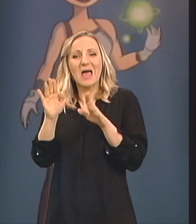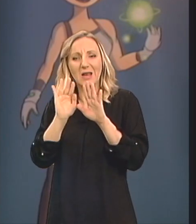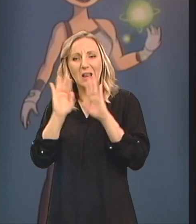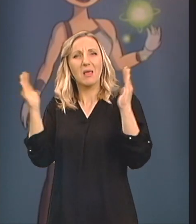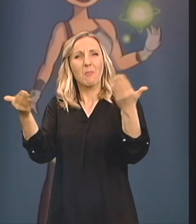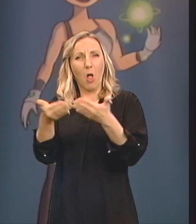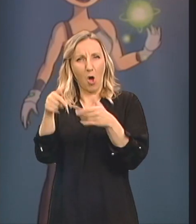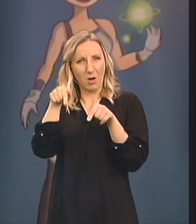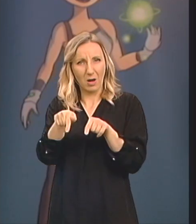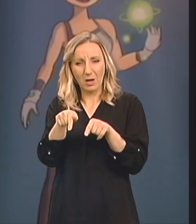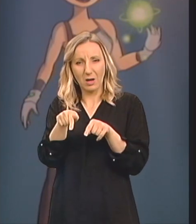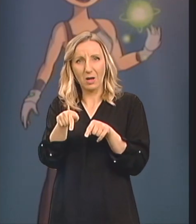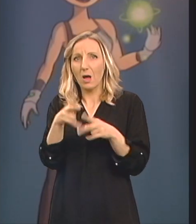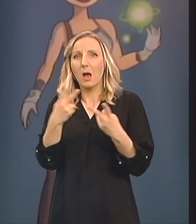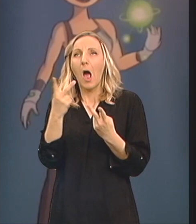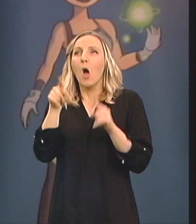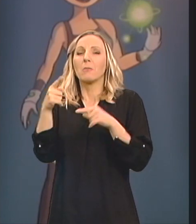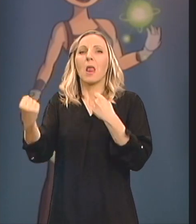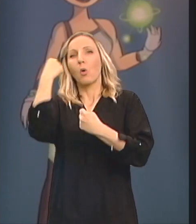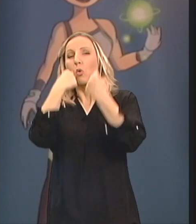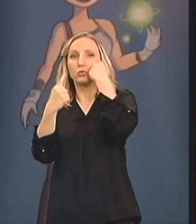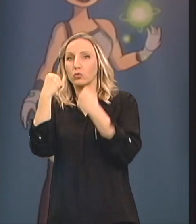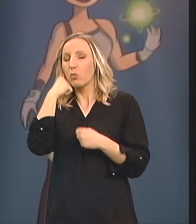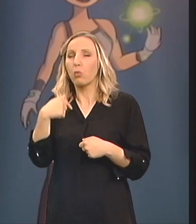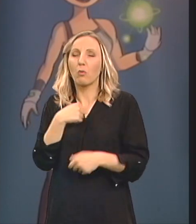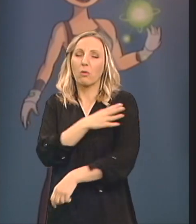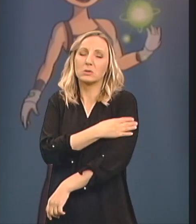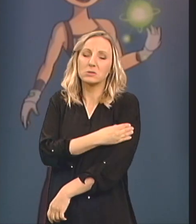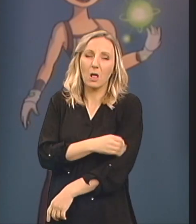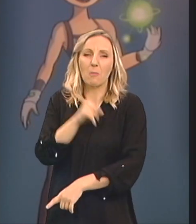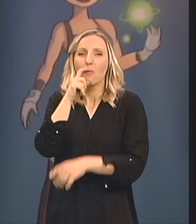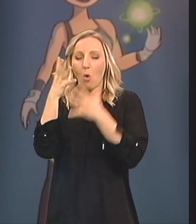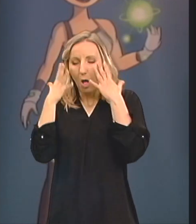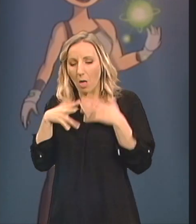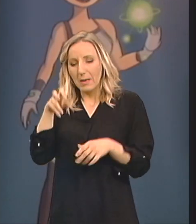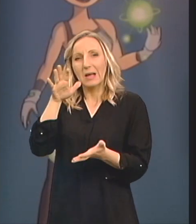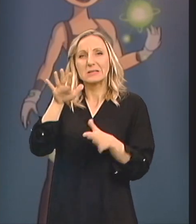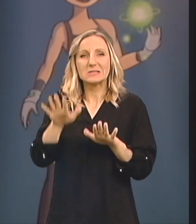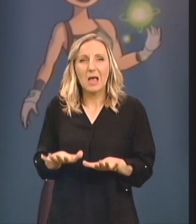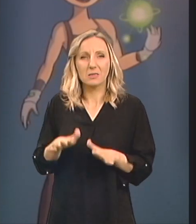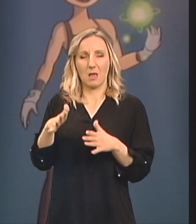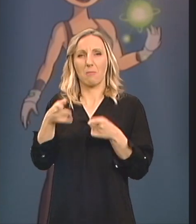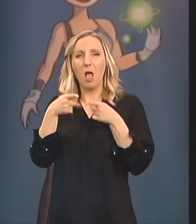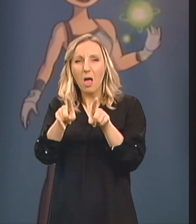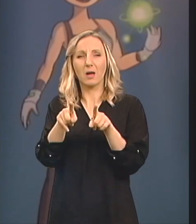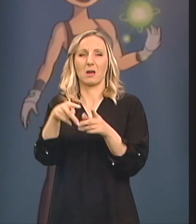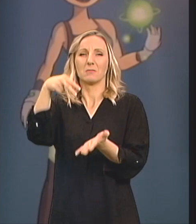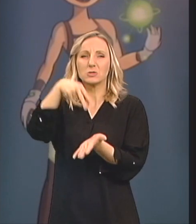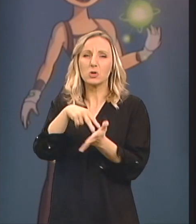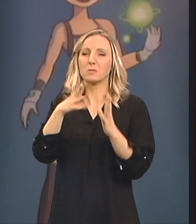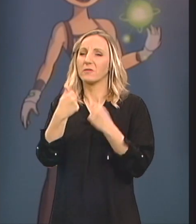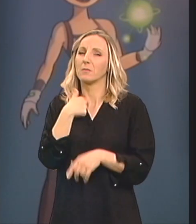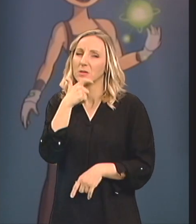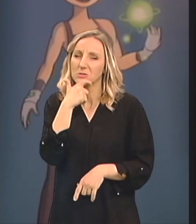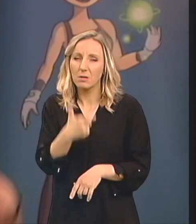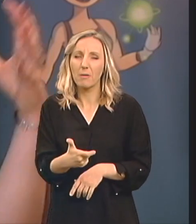bloku Nisam mogla ništa sa sobom Da uradim Bukvalno Bolilo me je kad sjednem Kad legnem Kad stojim Sve me je zamaralo